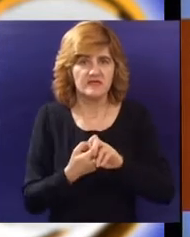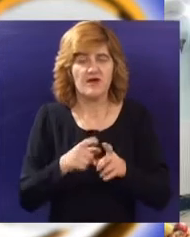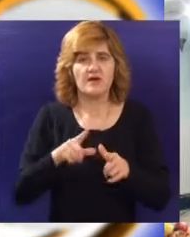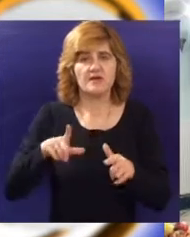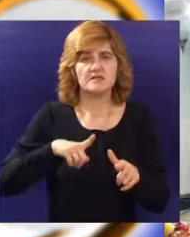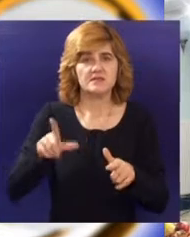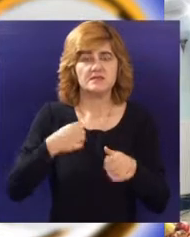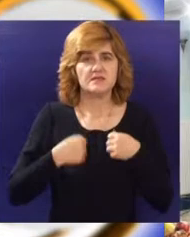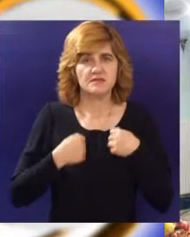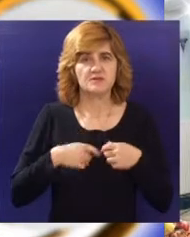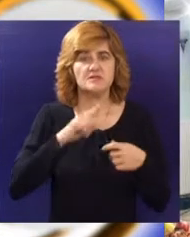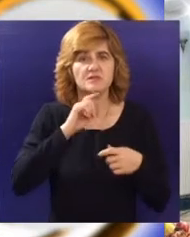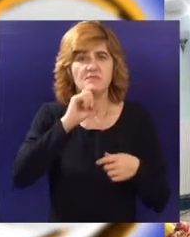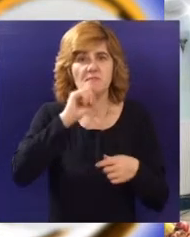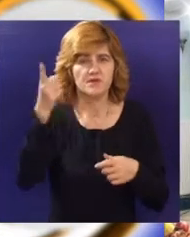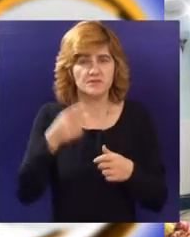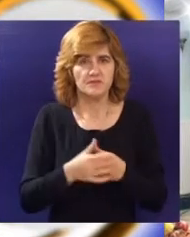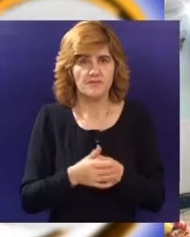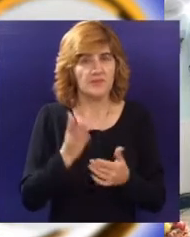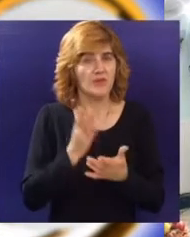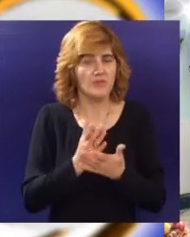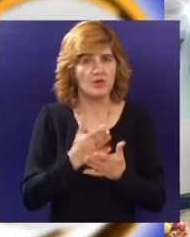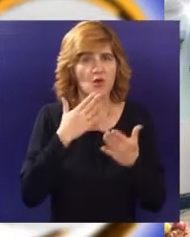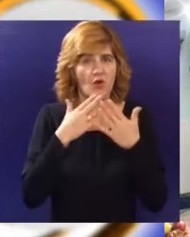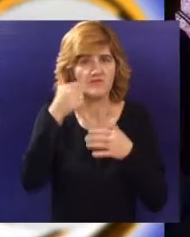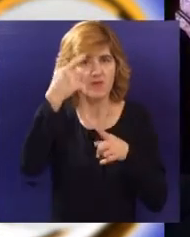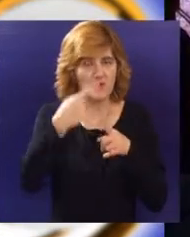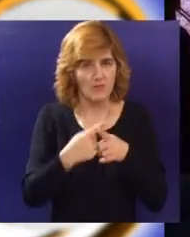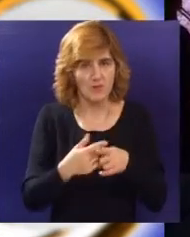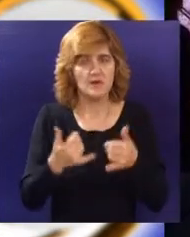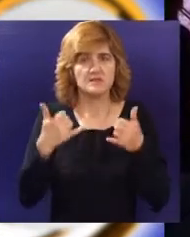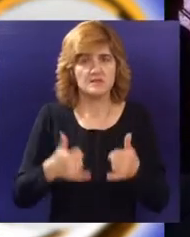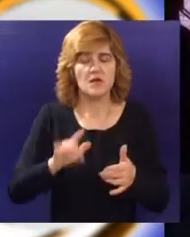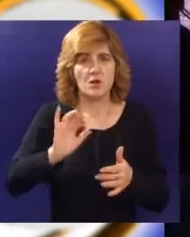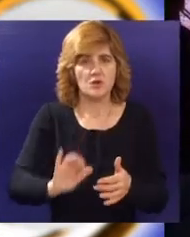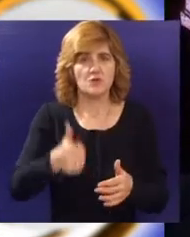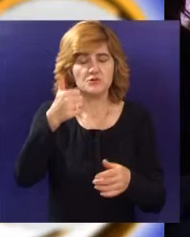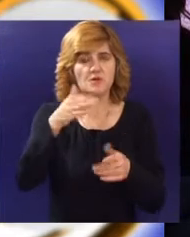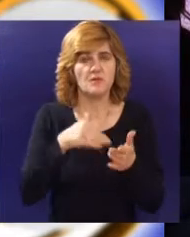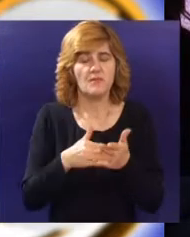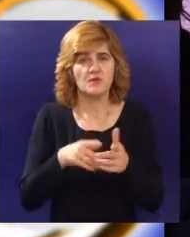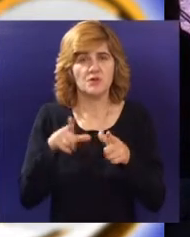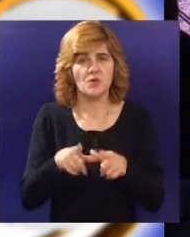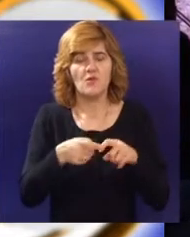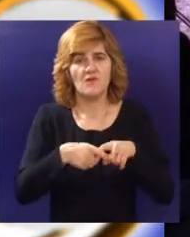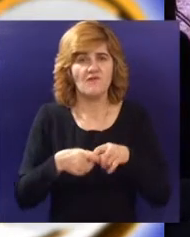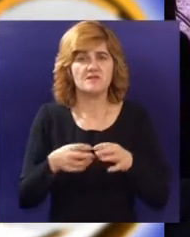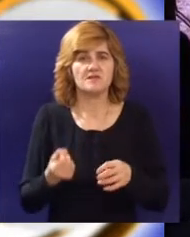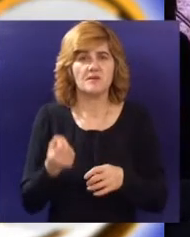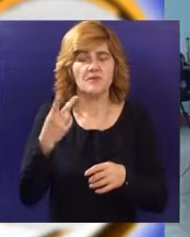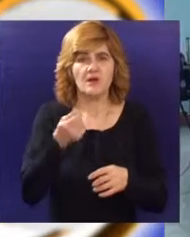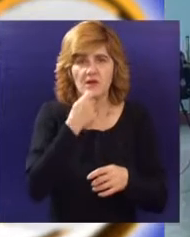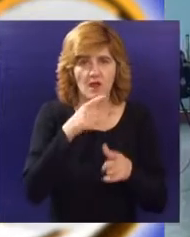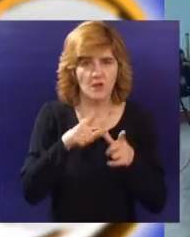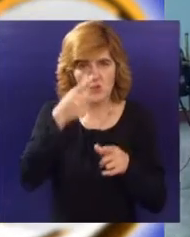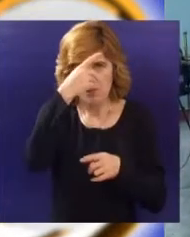duž Srpsko-Mađarske granice. Jedan takva konferencija je već priređena u Segedinu, dok je Subotička konferencija posvećena organskoj proizvodnji planirana